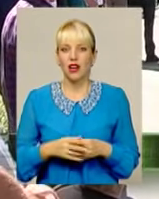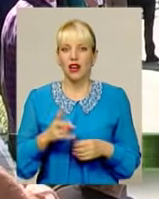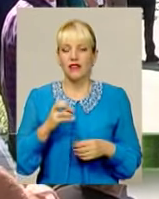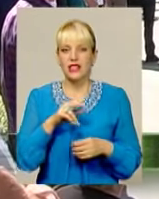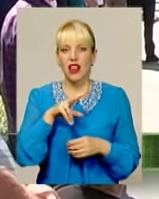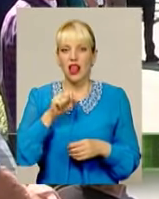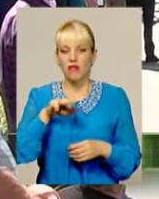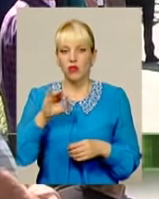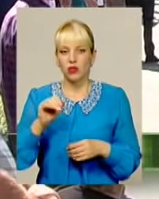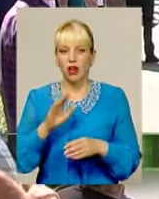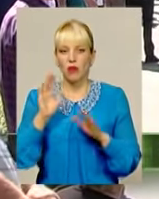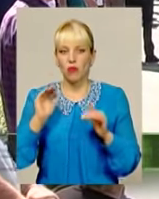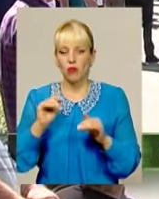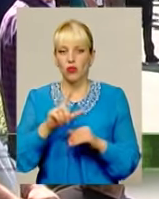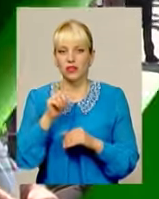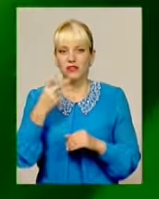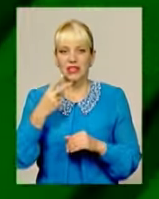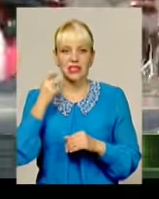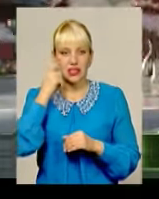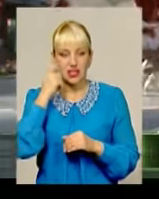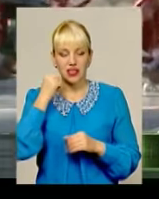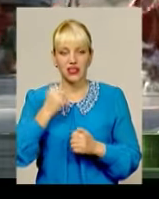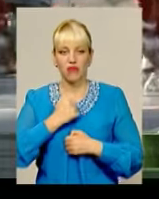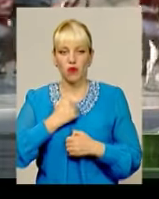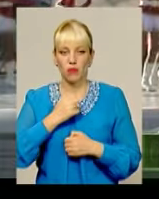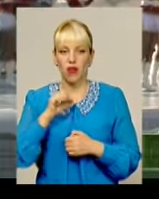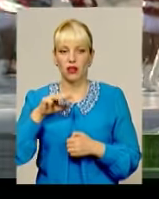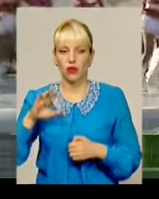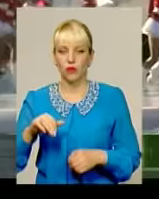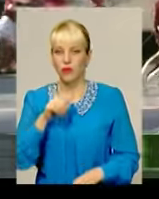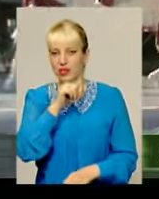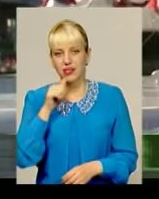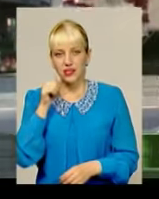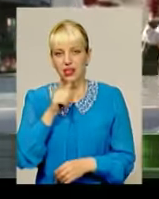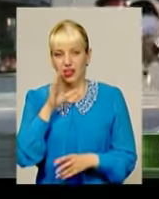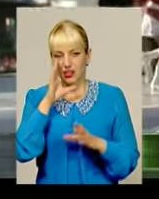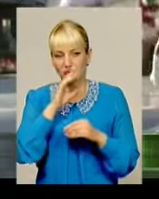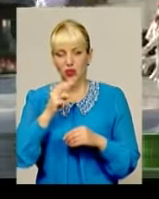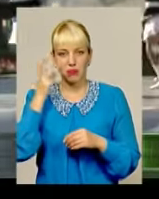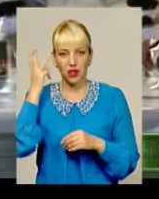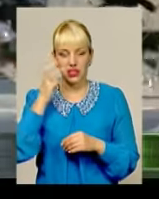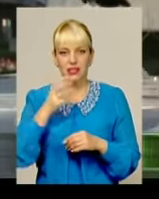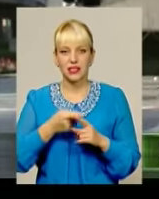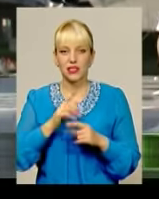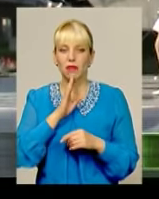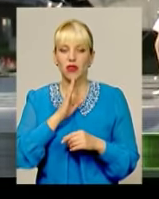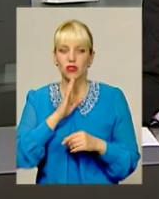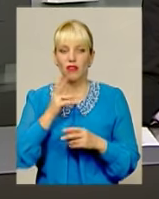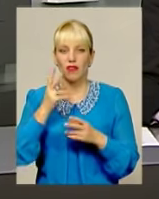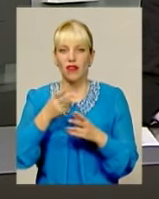попрощалася з 22-літнім воїном АТО. Секрети успіху. Хмельницькі мажоретки визнані кращими у Європі.